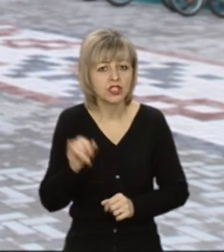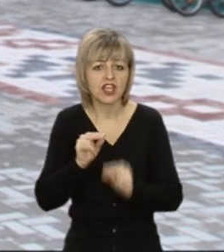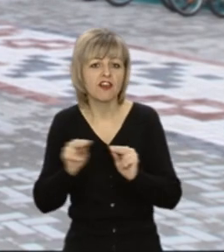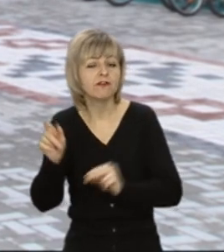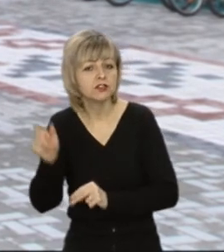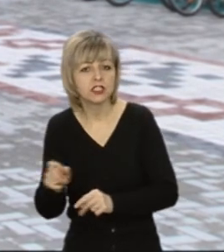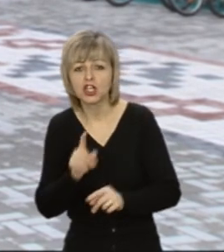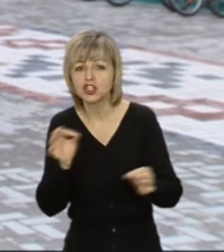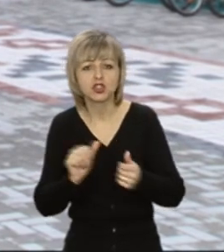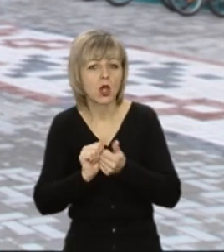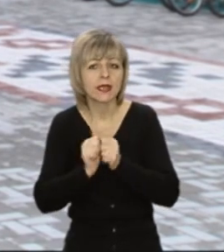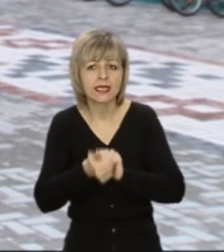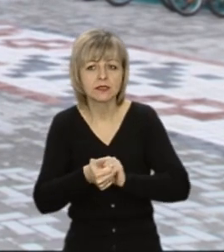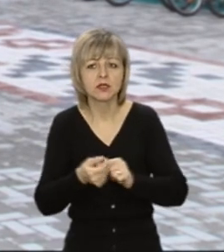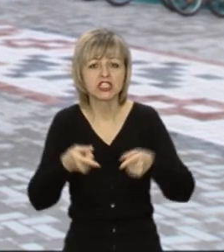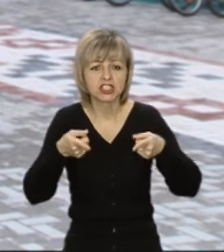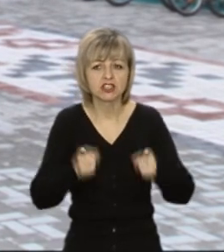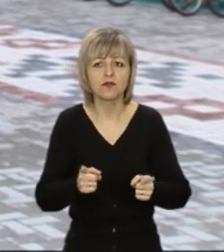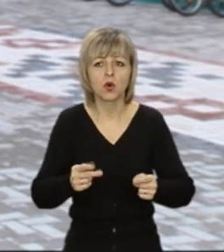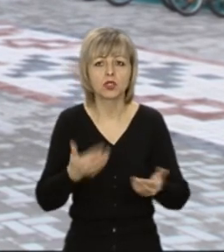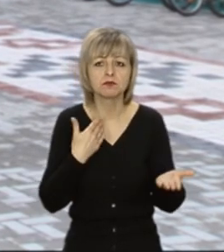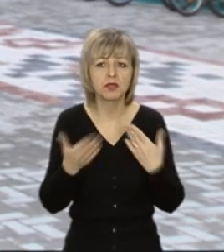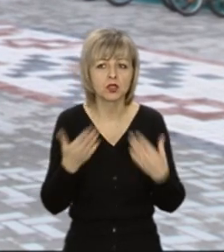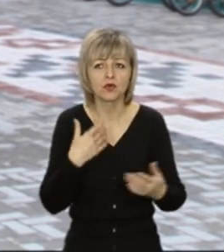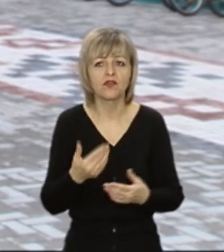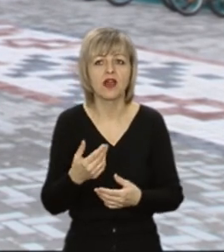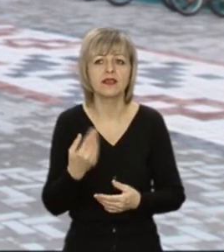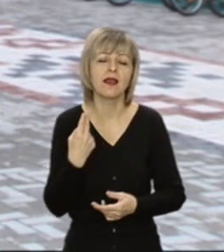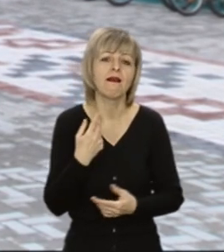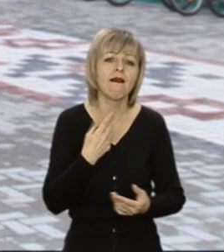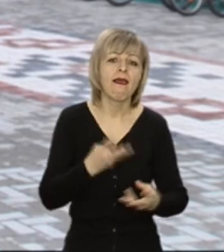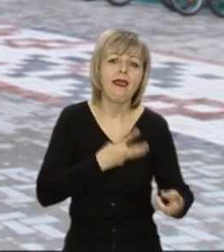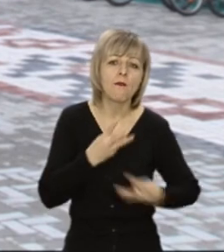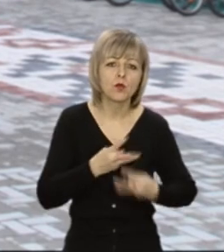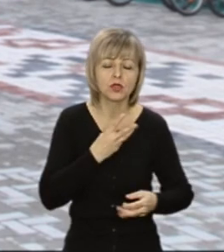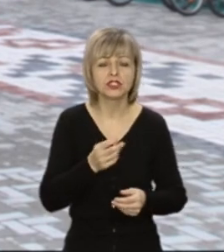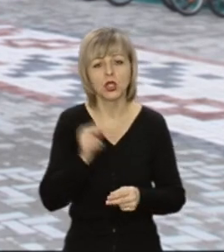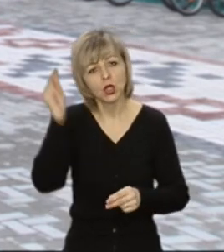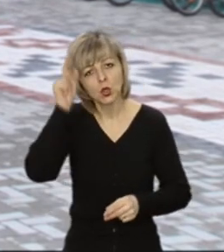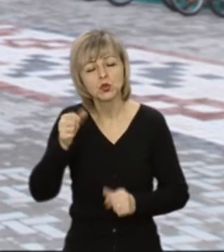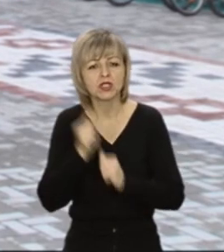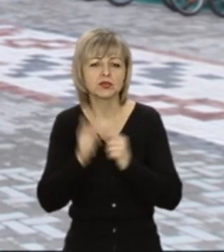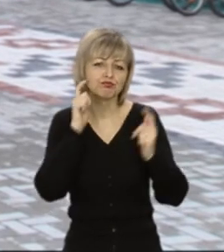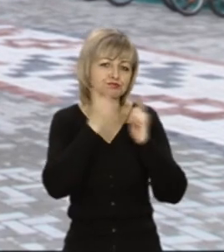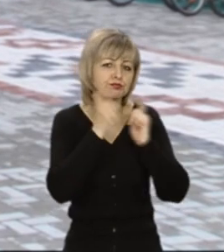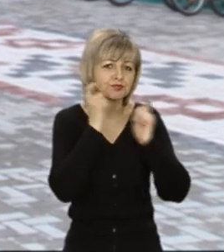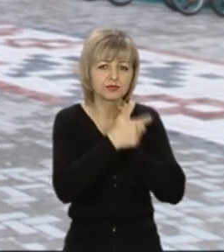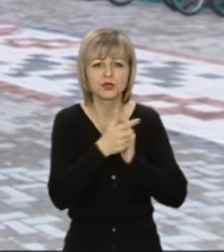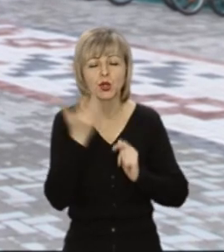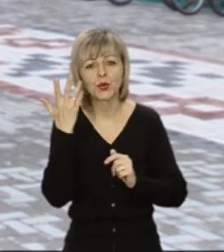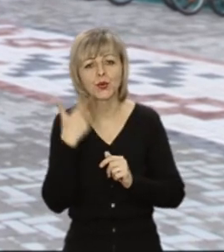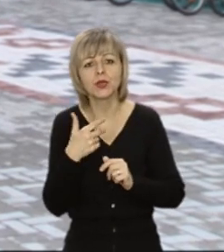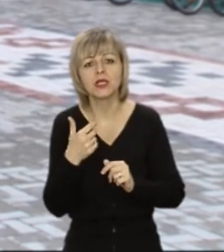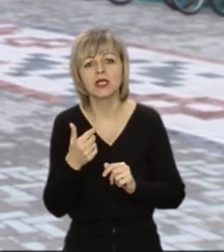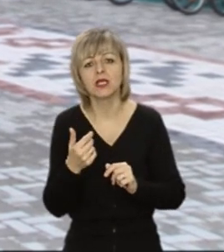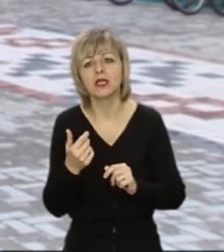нічого не замінить оцього живого спілкування, живих емоцій. Учні дуже часто відволікаються, коли вони